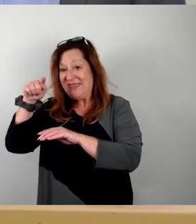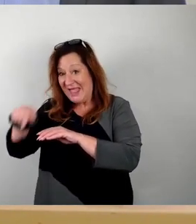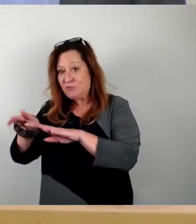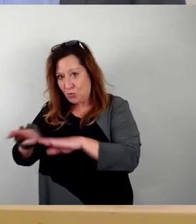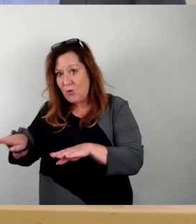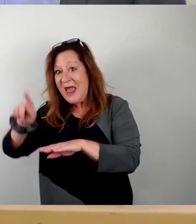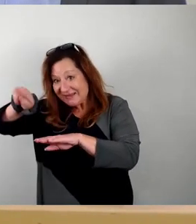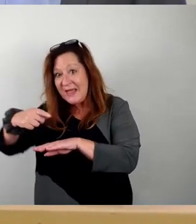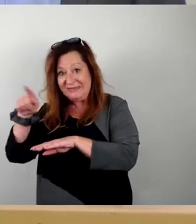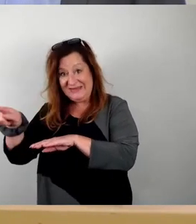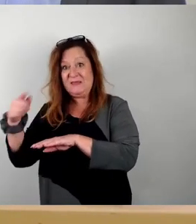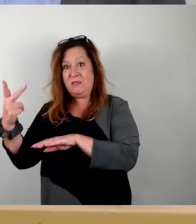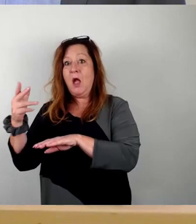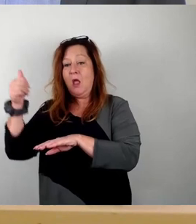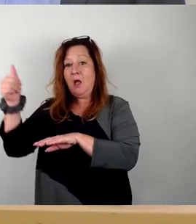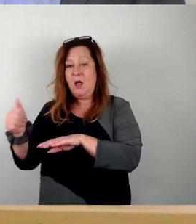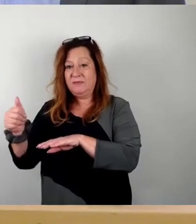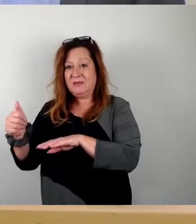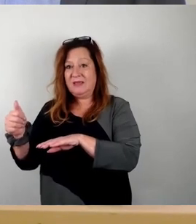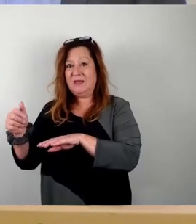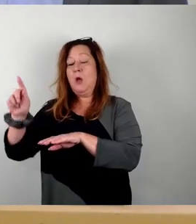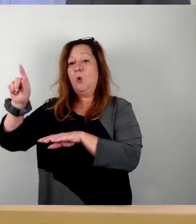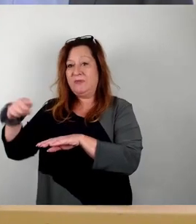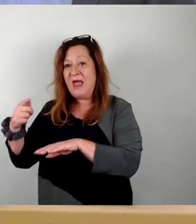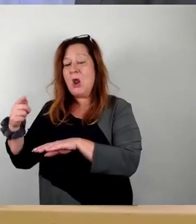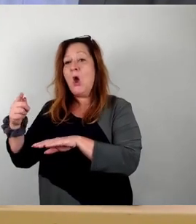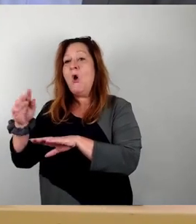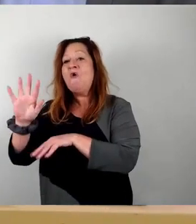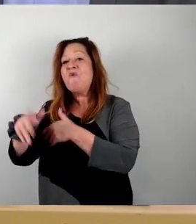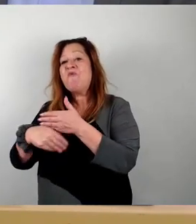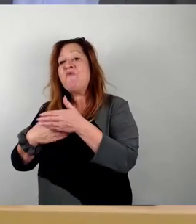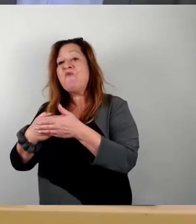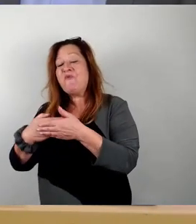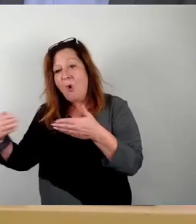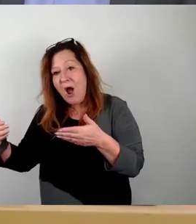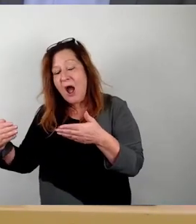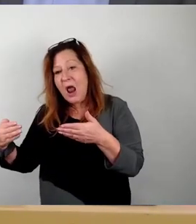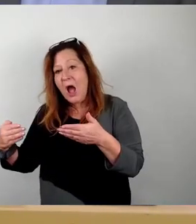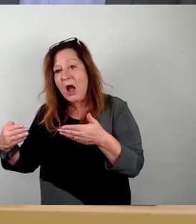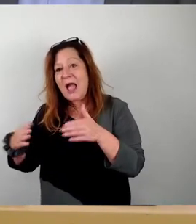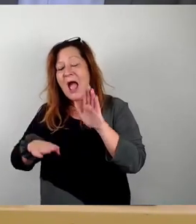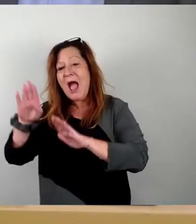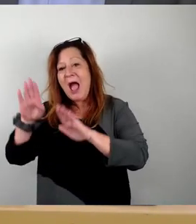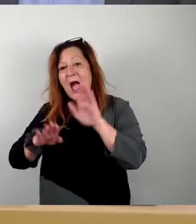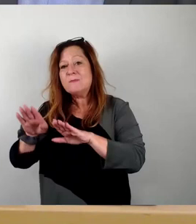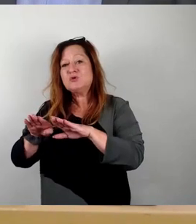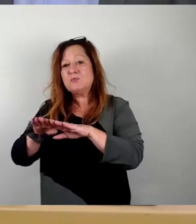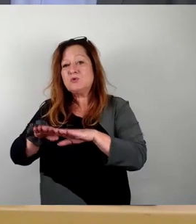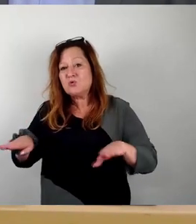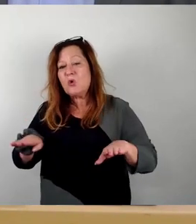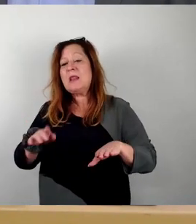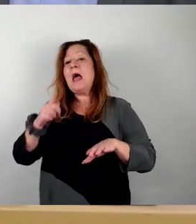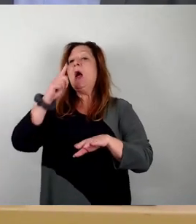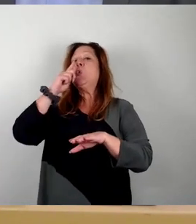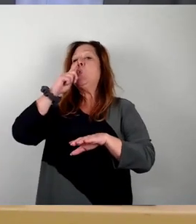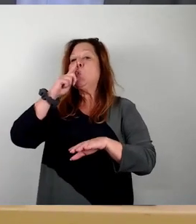Befinden wir darüber, dass die Vorlage als Abstimmungsgrundlage ist, würde nur ausschließlich der